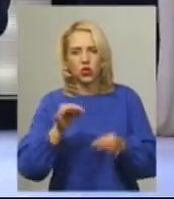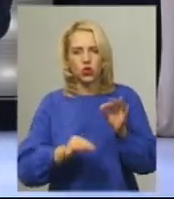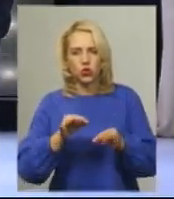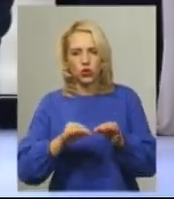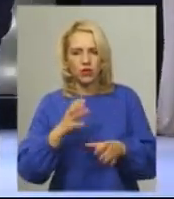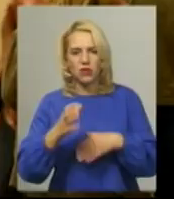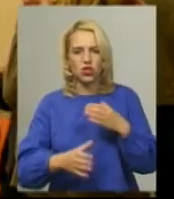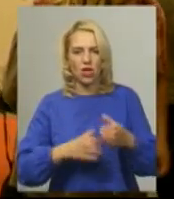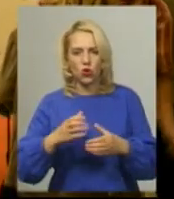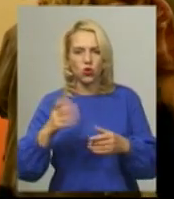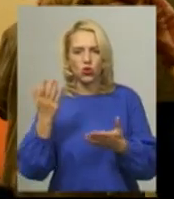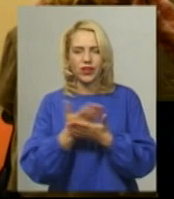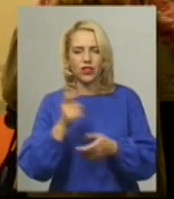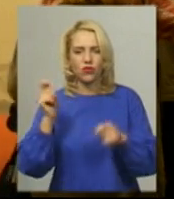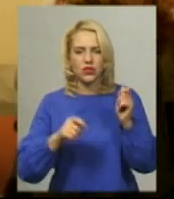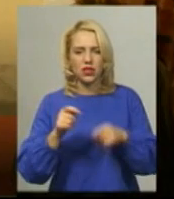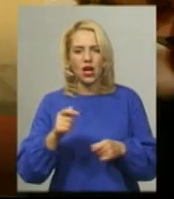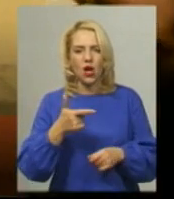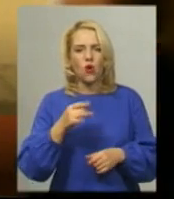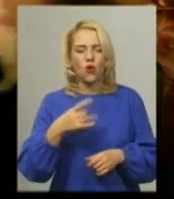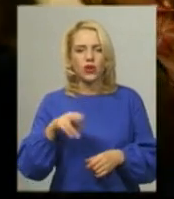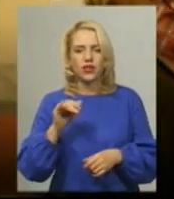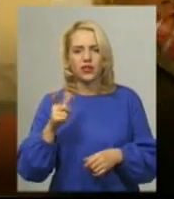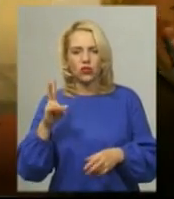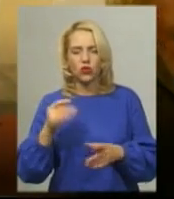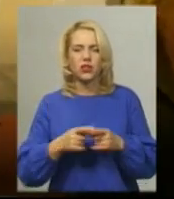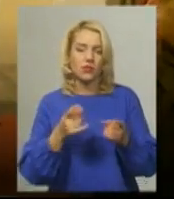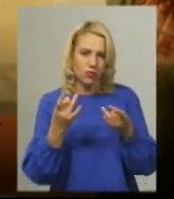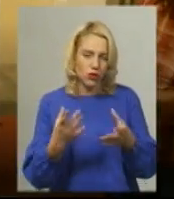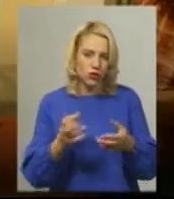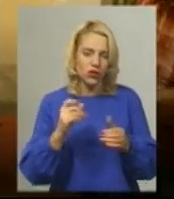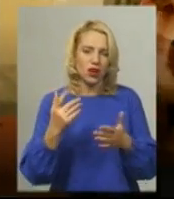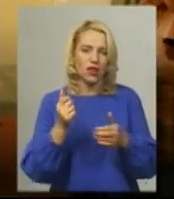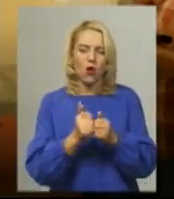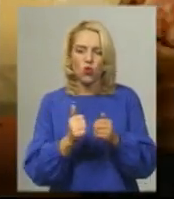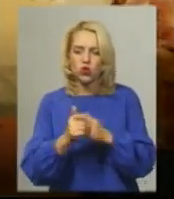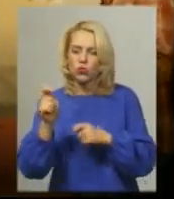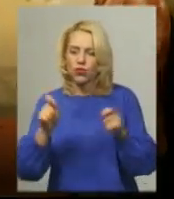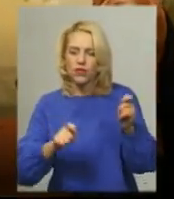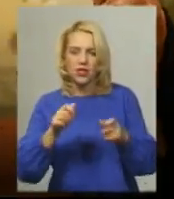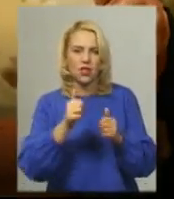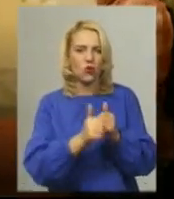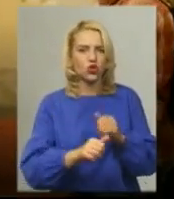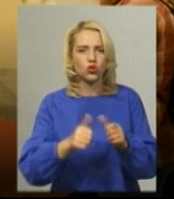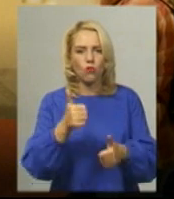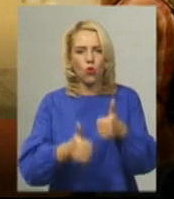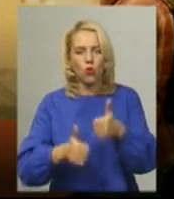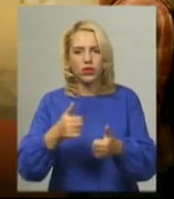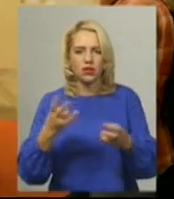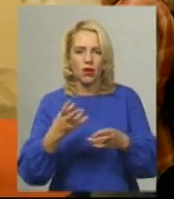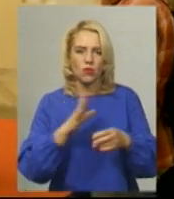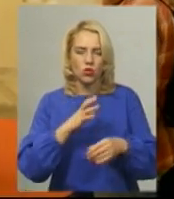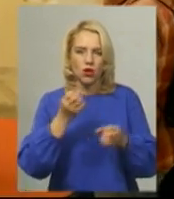Віталій Гордієнко. Висунуто такі критерії, але насправді все просто, як і на кожному фестивалі, як і в кожному конкурсі, тобі просто потрібно бути